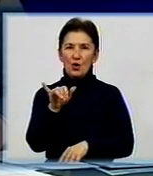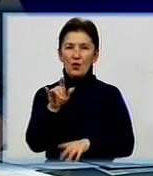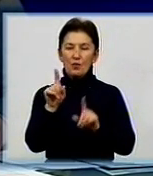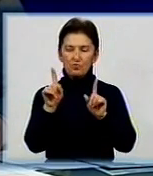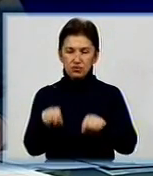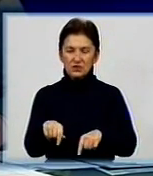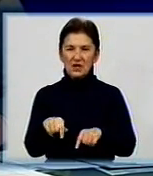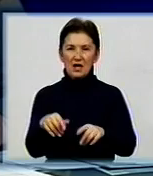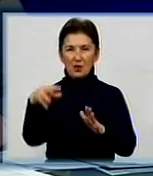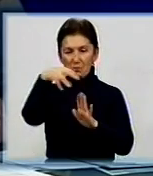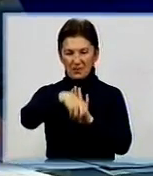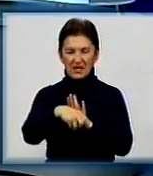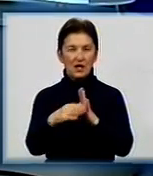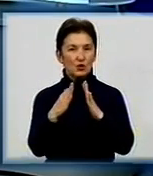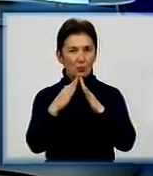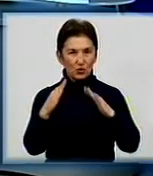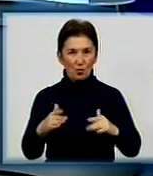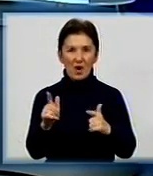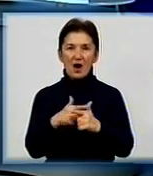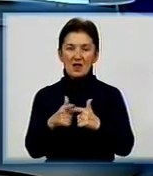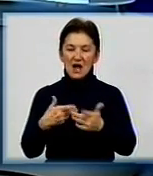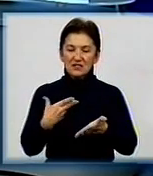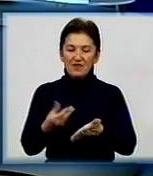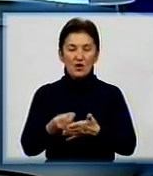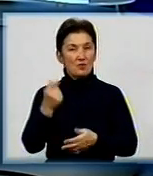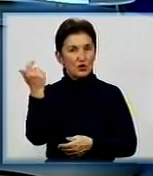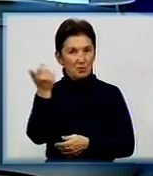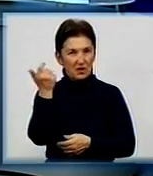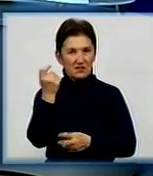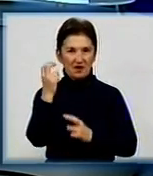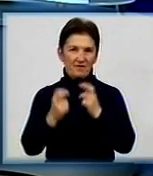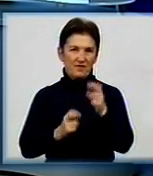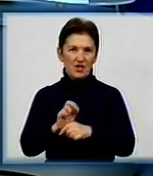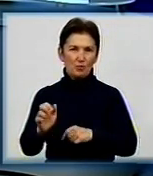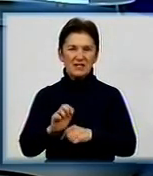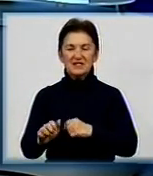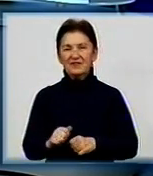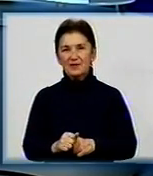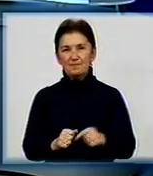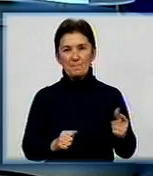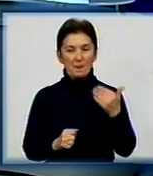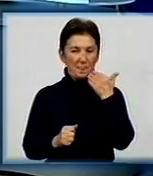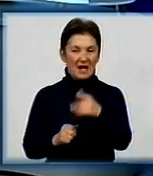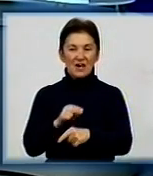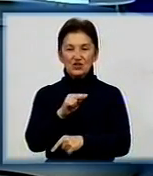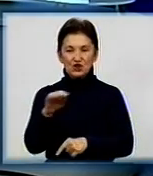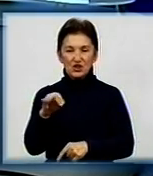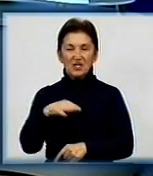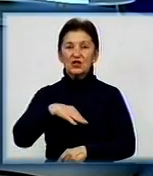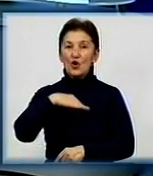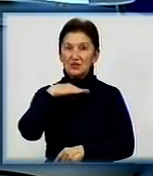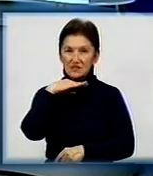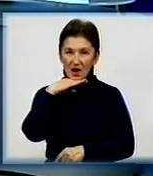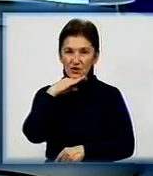прибудинковому, але своєму господарстві і виробництві. Скажіть, чи достатньо цих грошей? От ви, напевне,